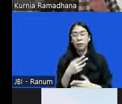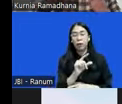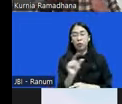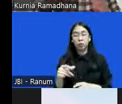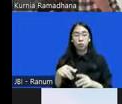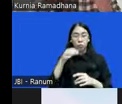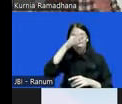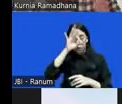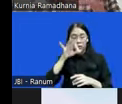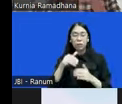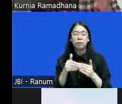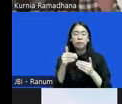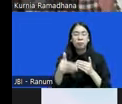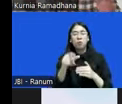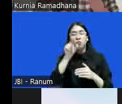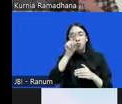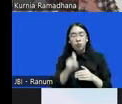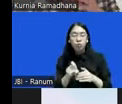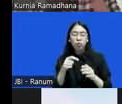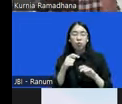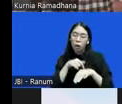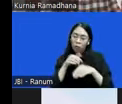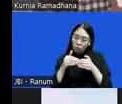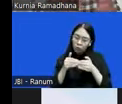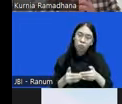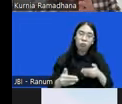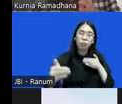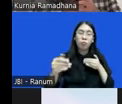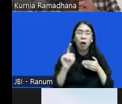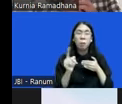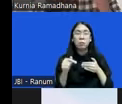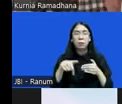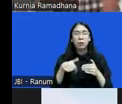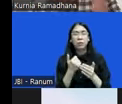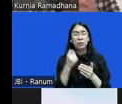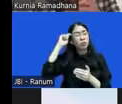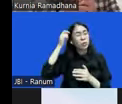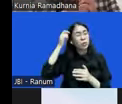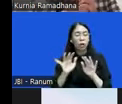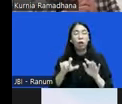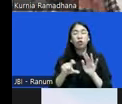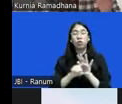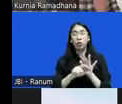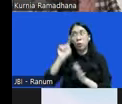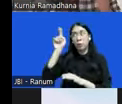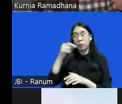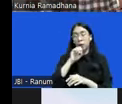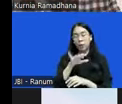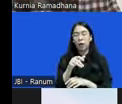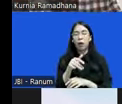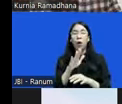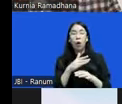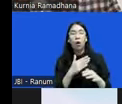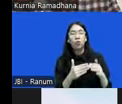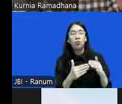ke depan memang harus dibutuhkan waktu yang panjang. Dan saya rasa bukan hal yang sulit. Misalnya, pemerintah bisa mengatakan, tunda satu